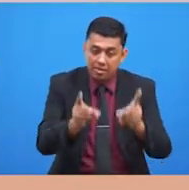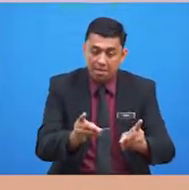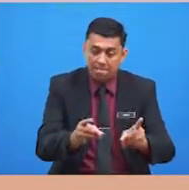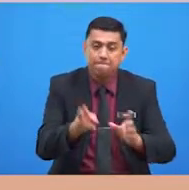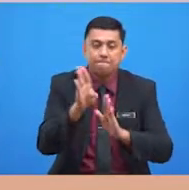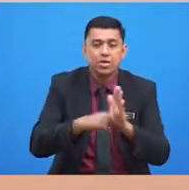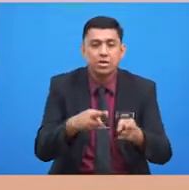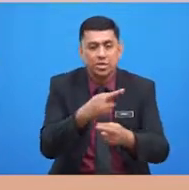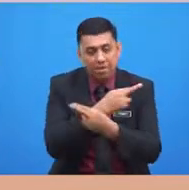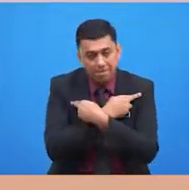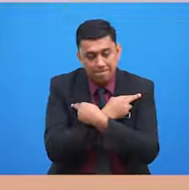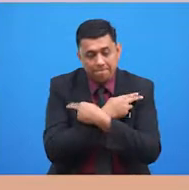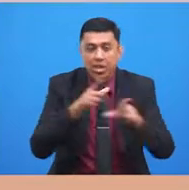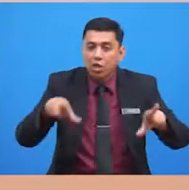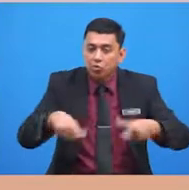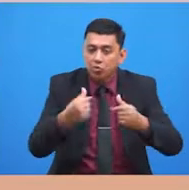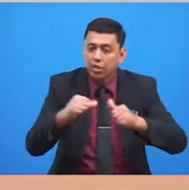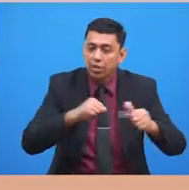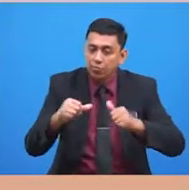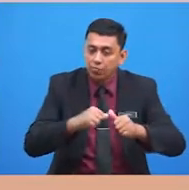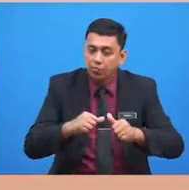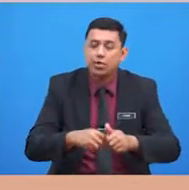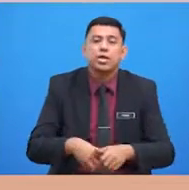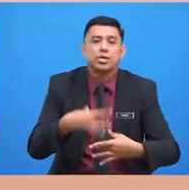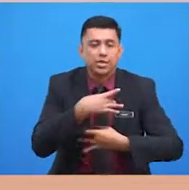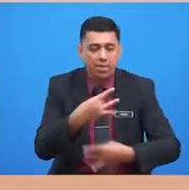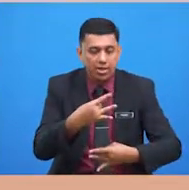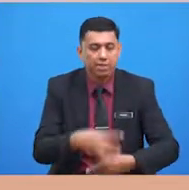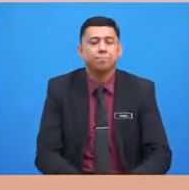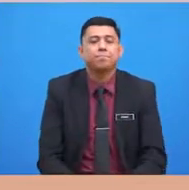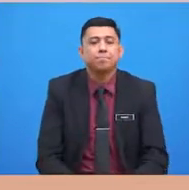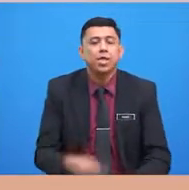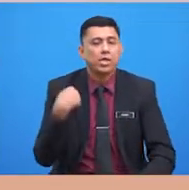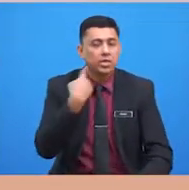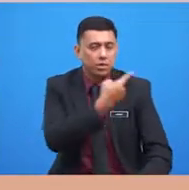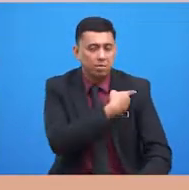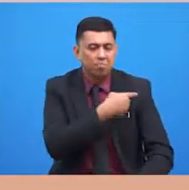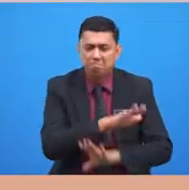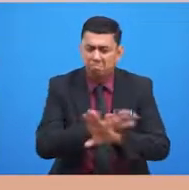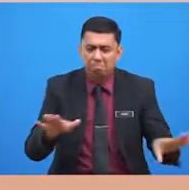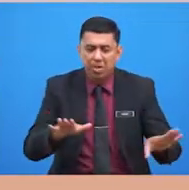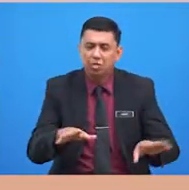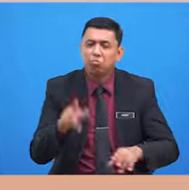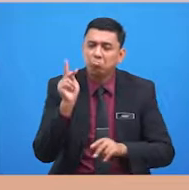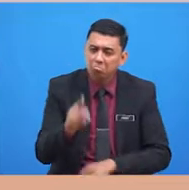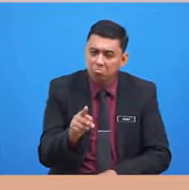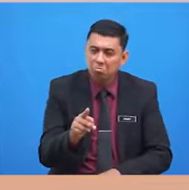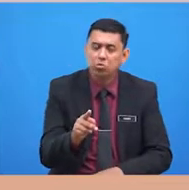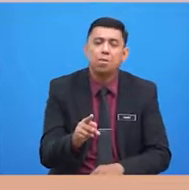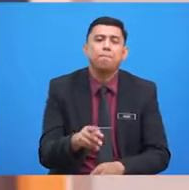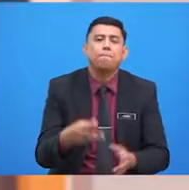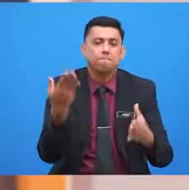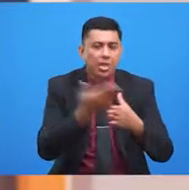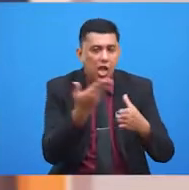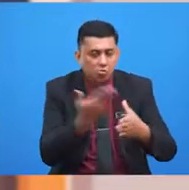atau melakukan aktiviti kegemaran, kita tidak patut mengganggu mereka.